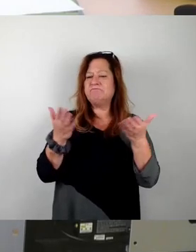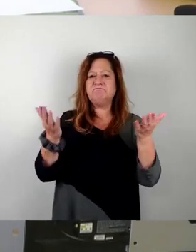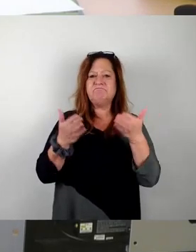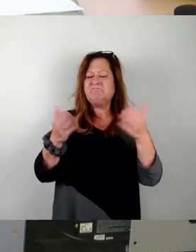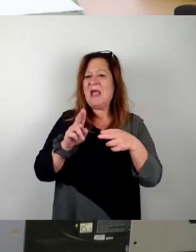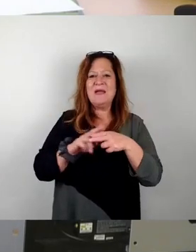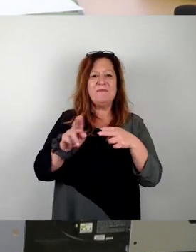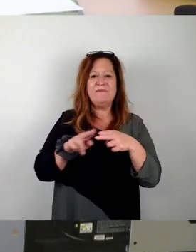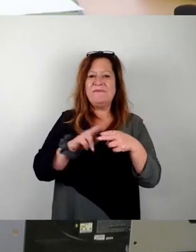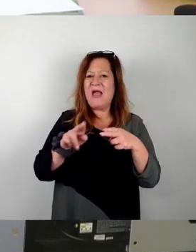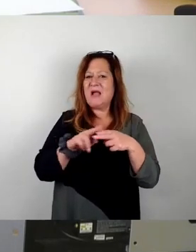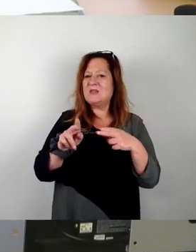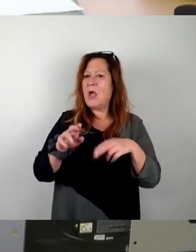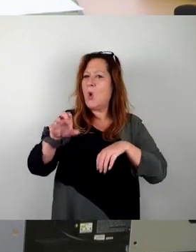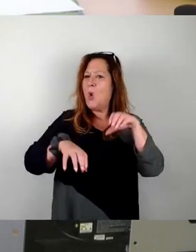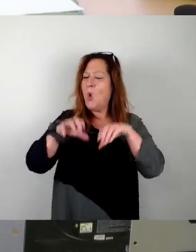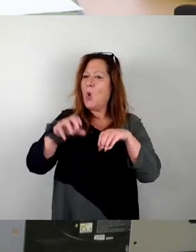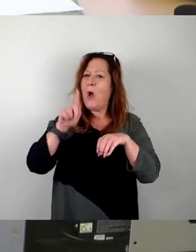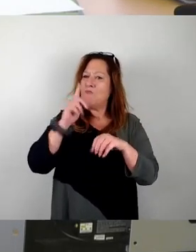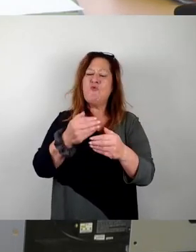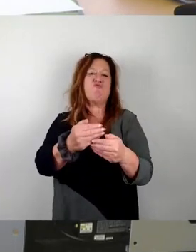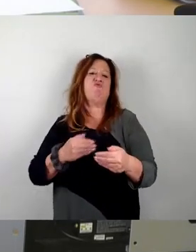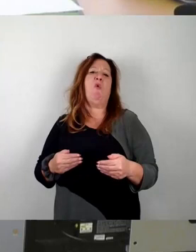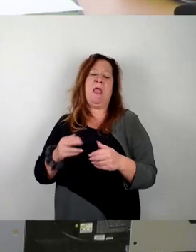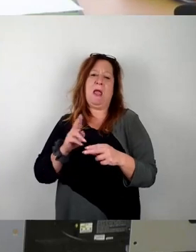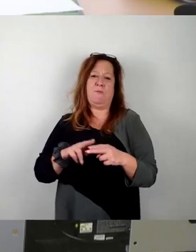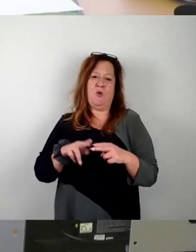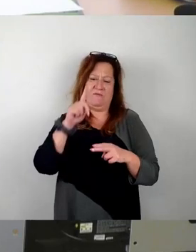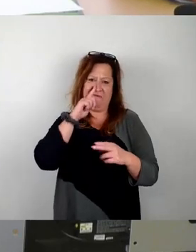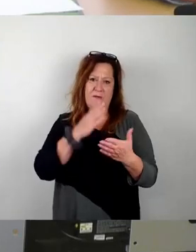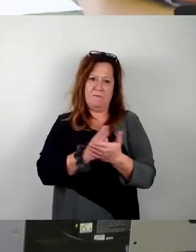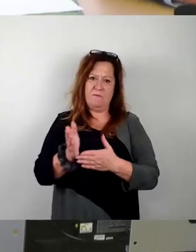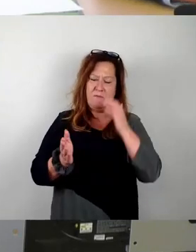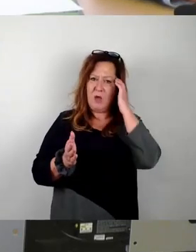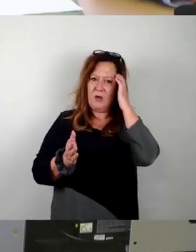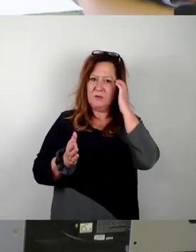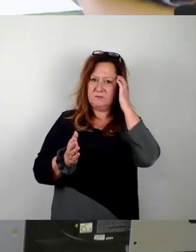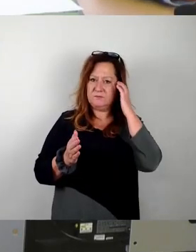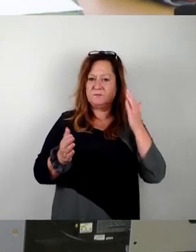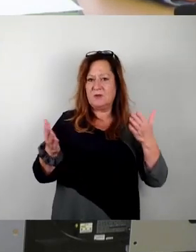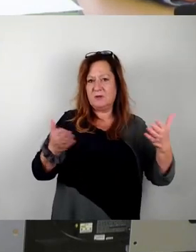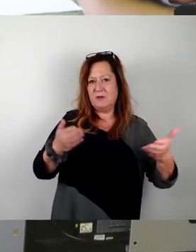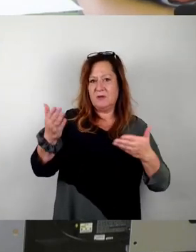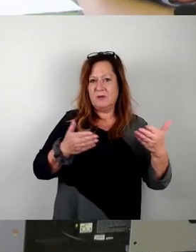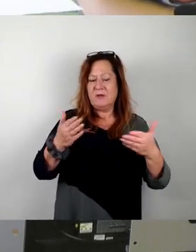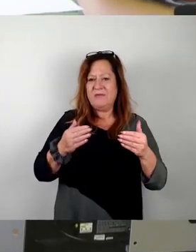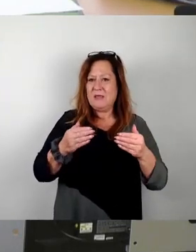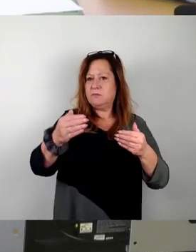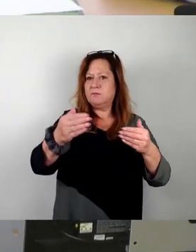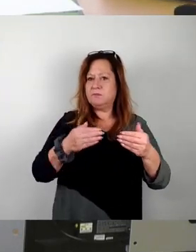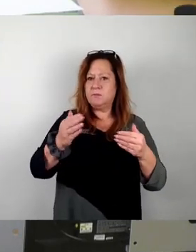geprüft werden, wenn sie geplant werden, um eben Störungen untereinander, miteinander von fern von nah aus zu schließen.